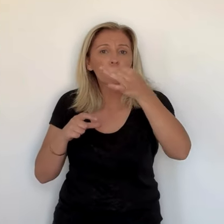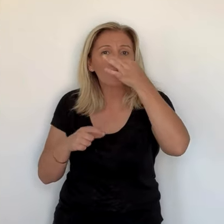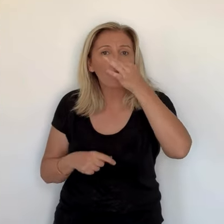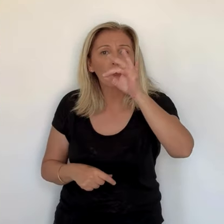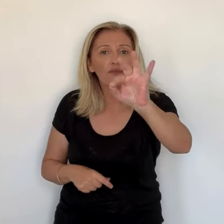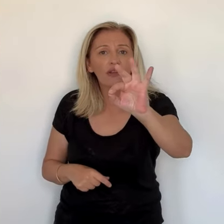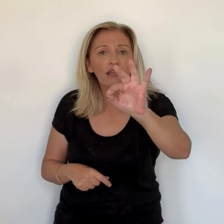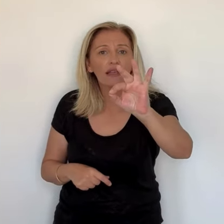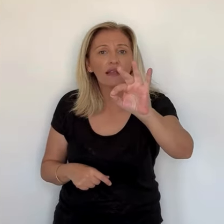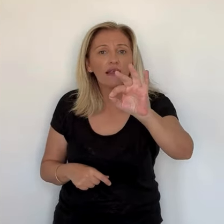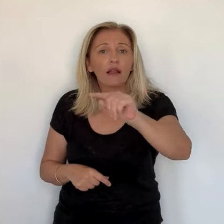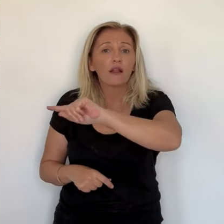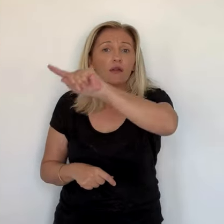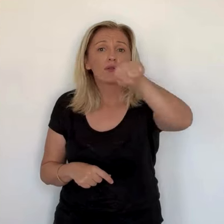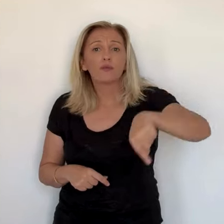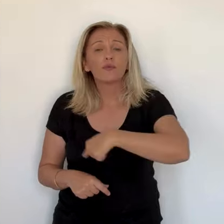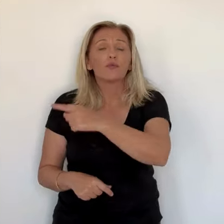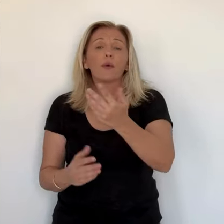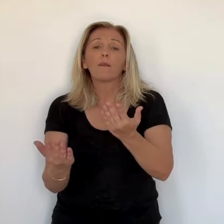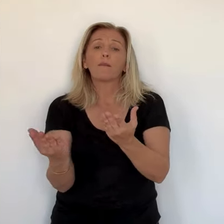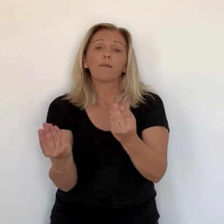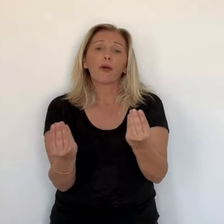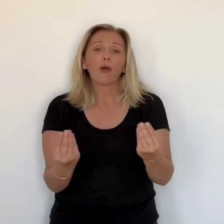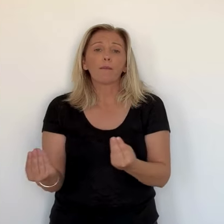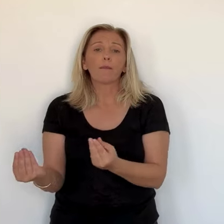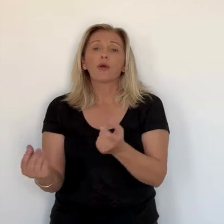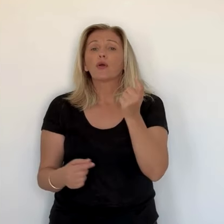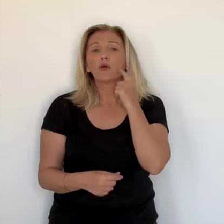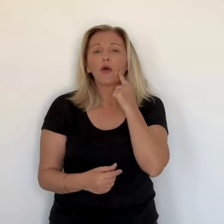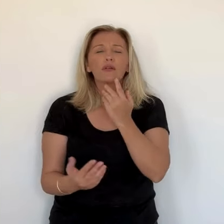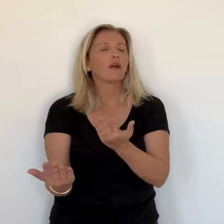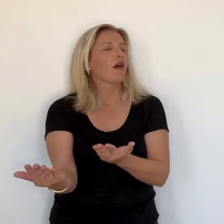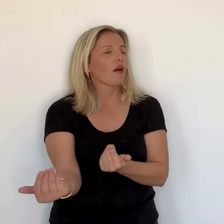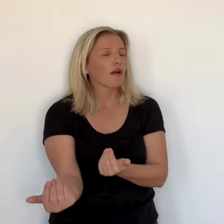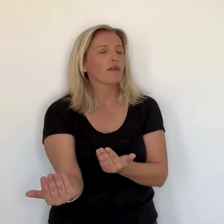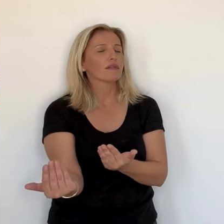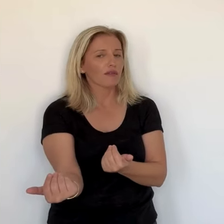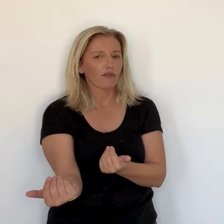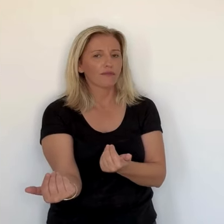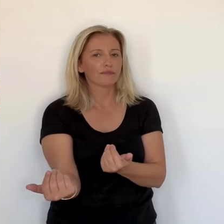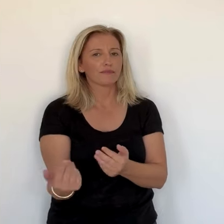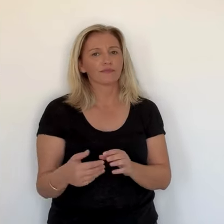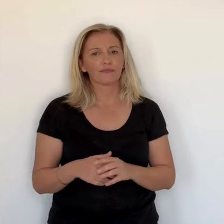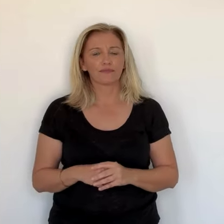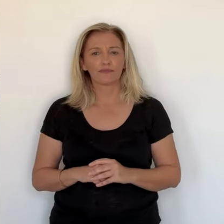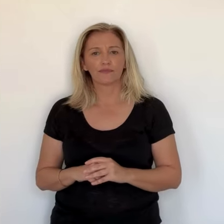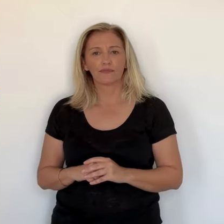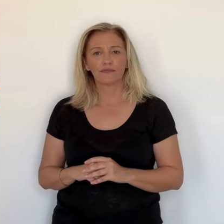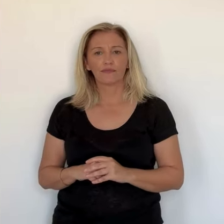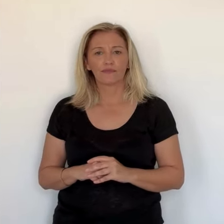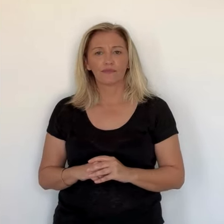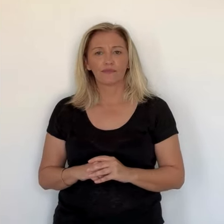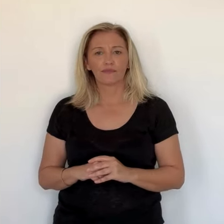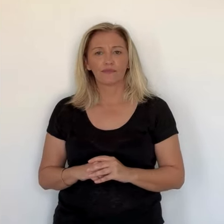président du groupe Lyot, qui parlera, je cite, de la reprise du processus de Beauvau comme une attente majeure pour le peuple corse. Alors que l'écrit se...